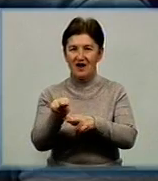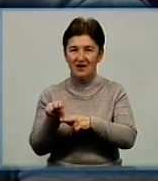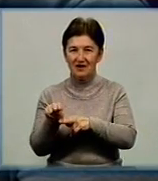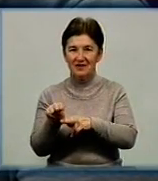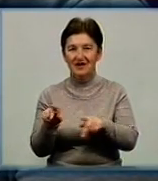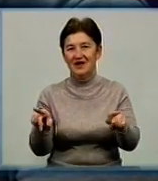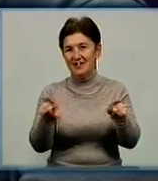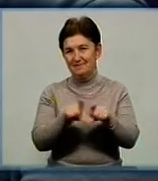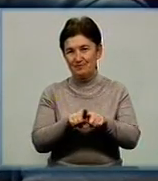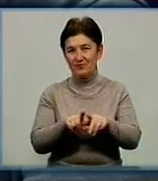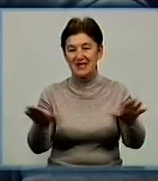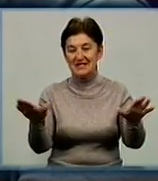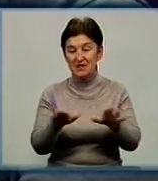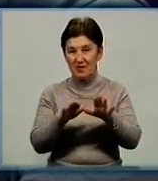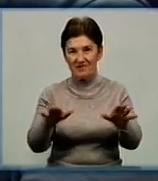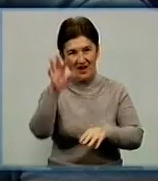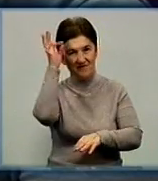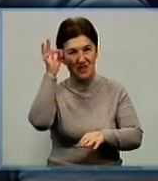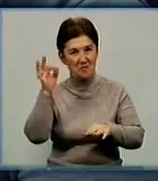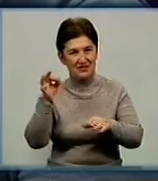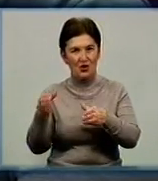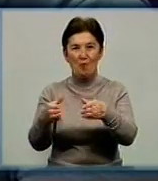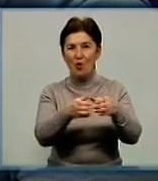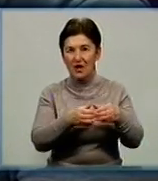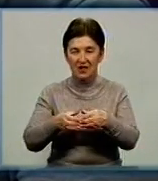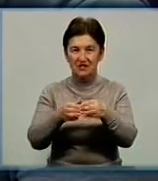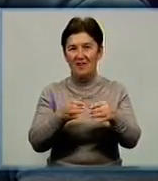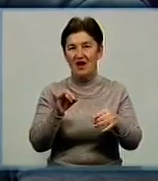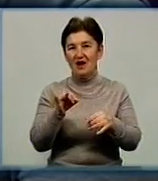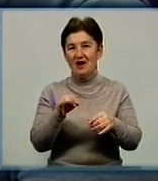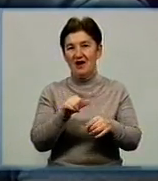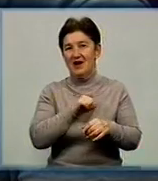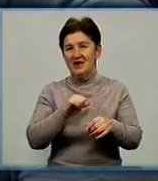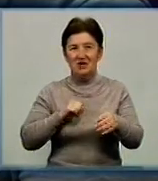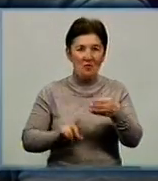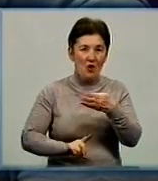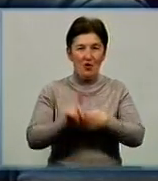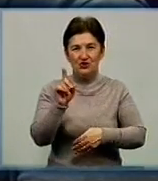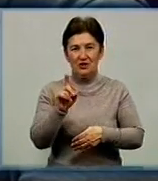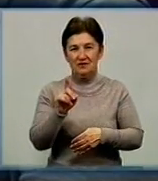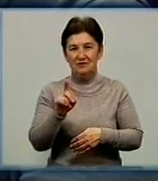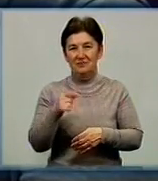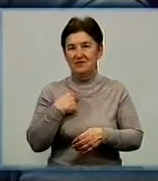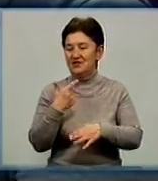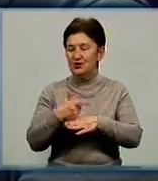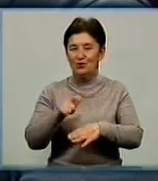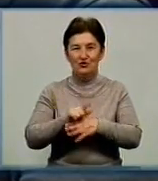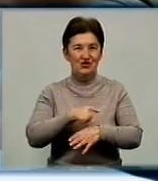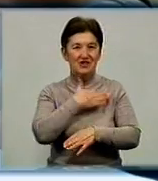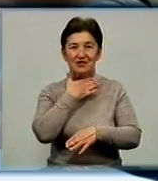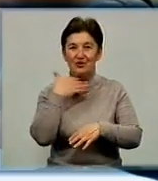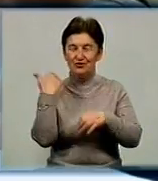Також співаю в німецькому колективі, який, знаєте, з самого початку прийшовся. Тому мені дуже не хочеться